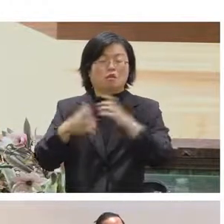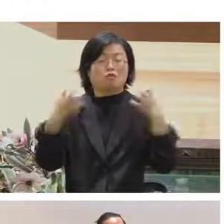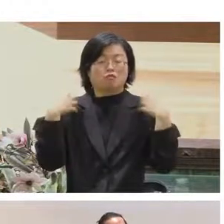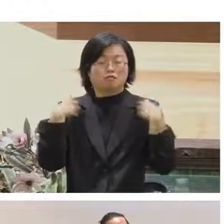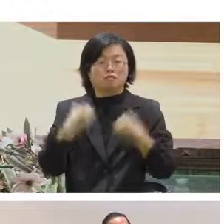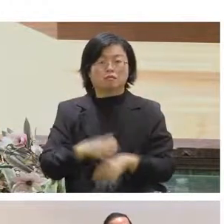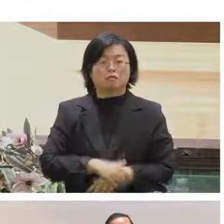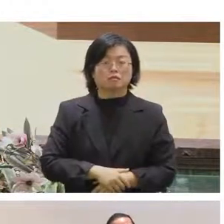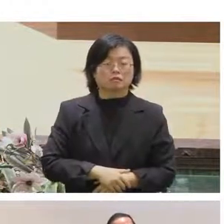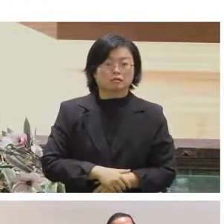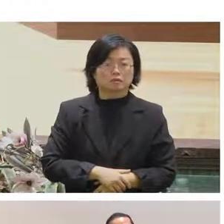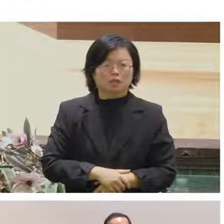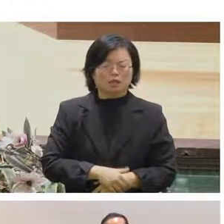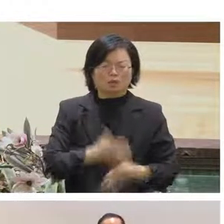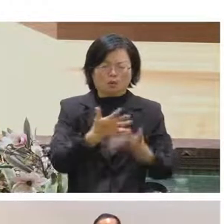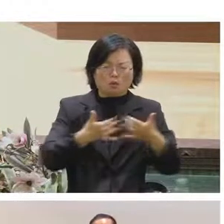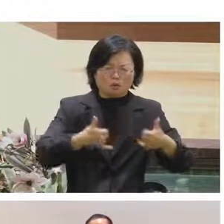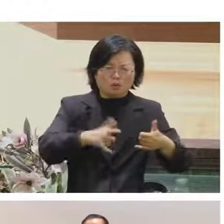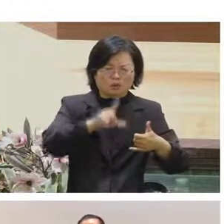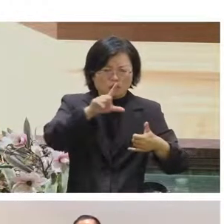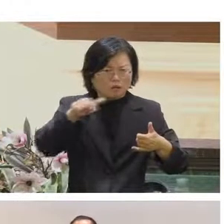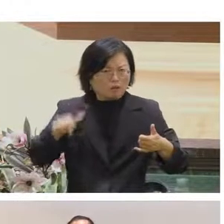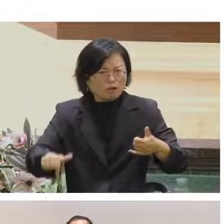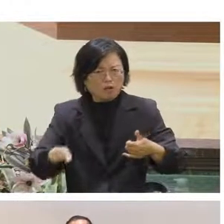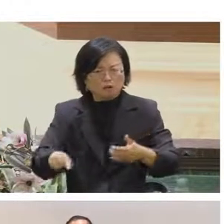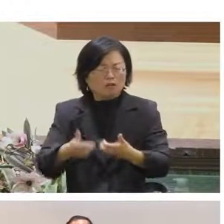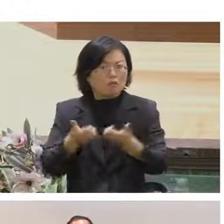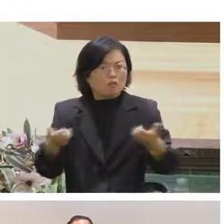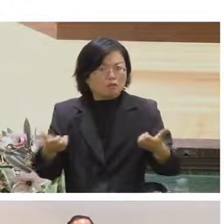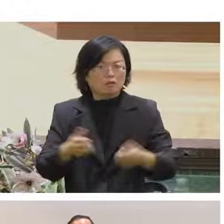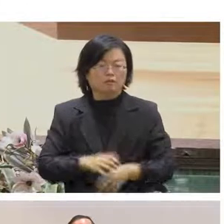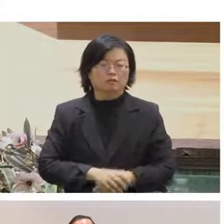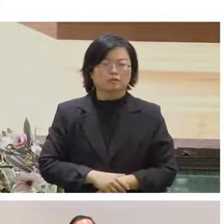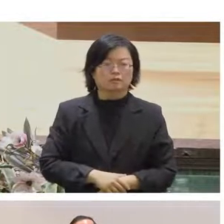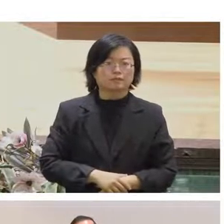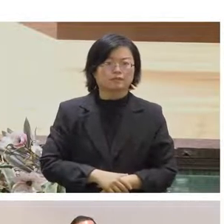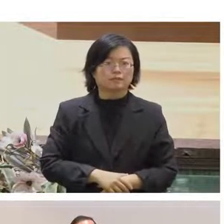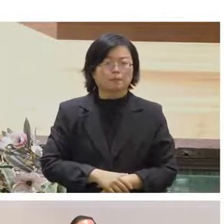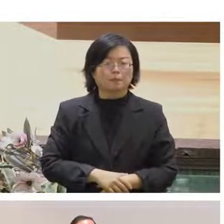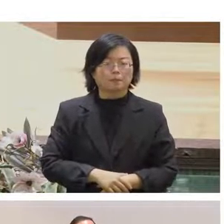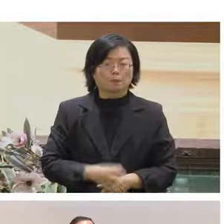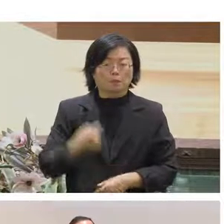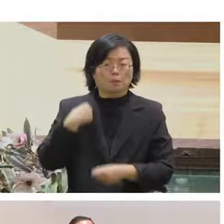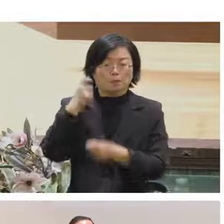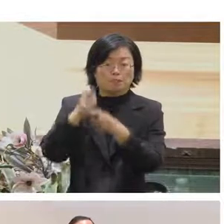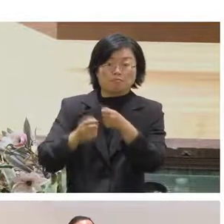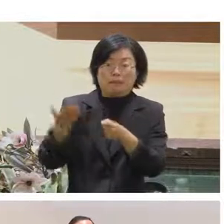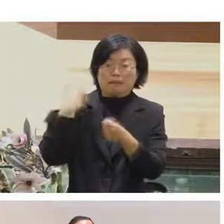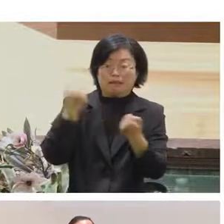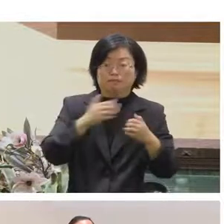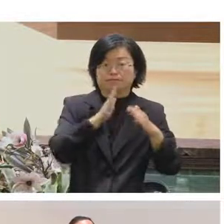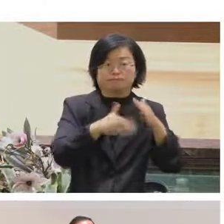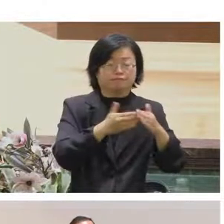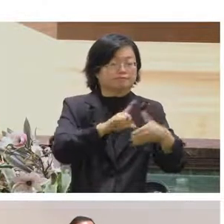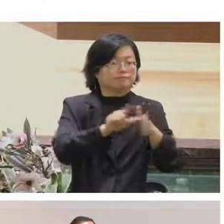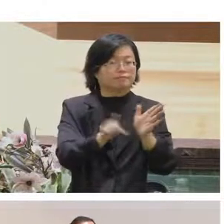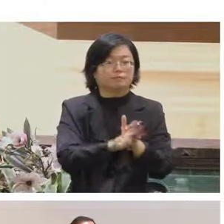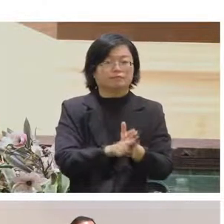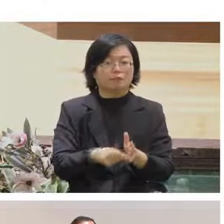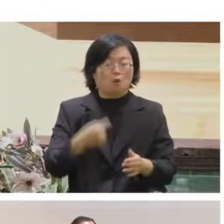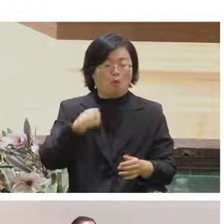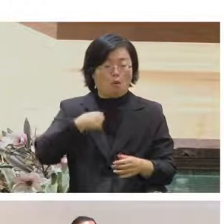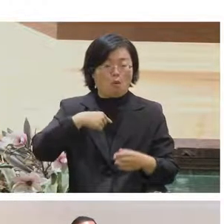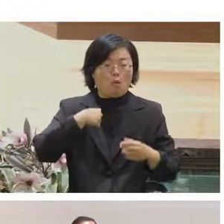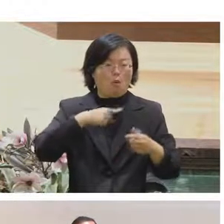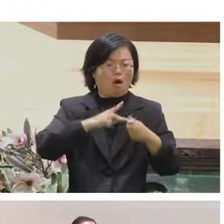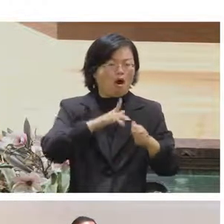跟線下需要整合我可以稍微再談一下這個整合整合就是我在十幾年前在校園的時候我跟一個